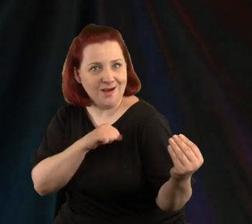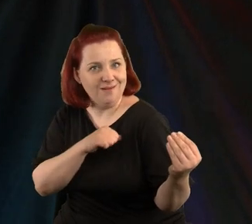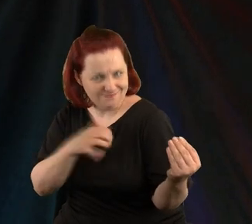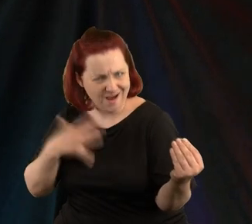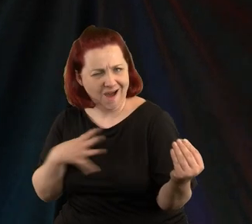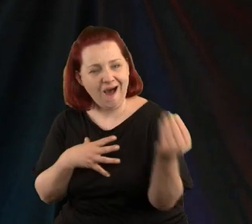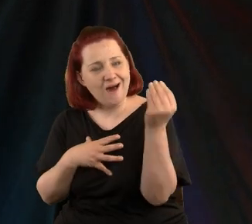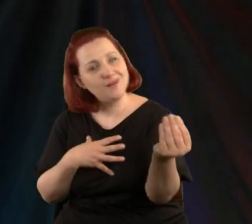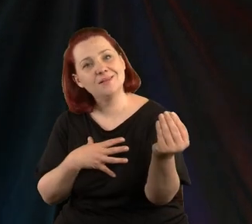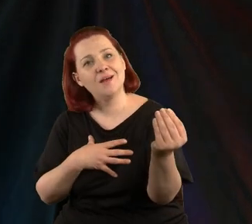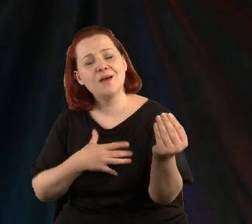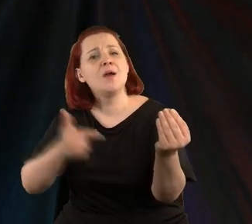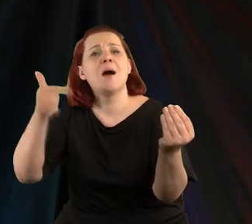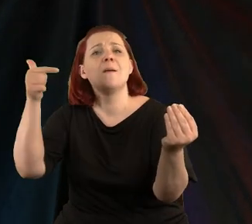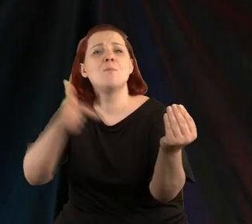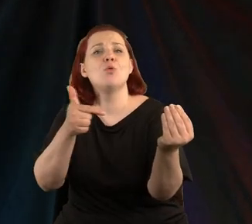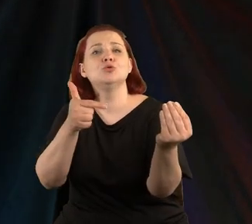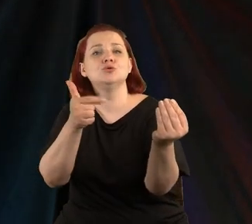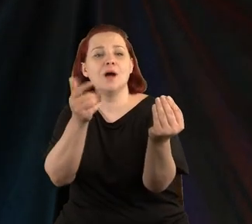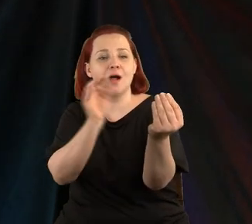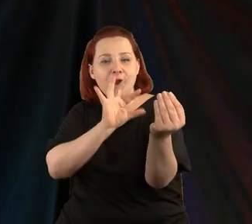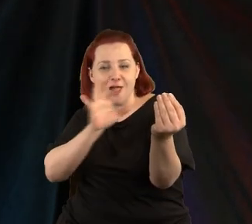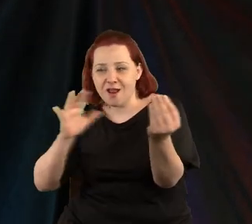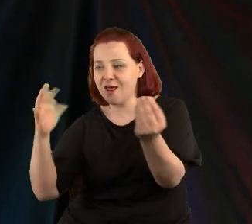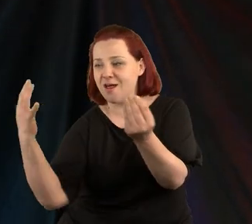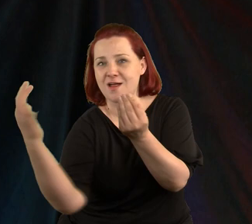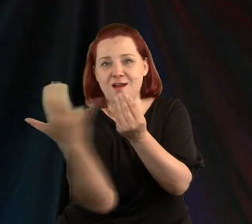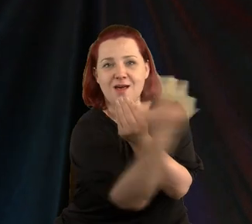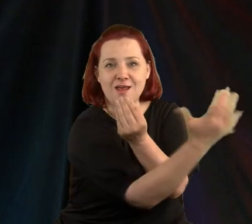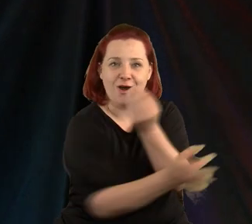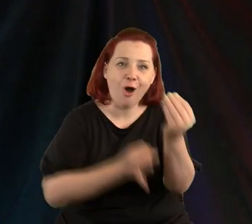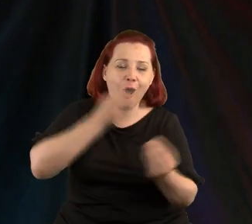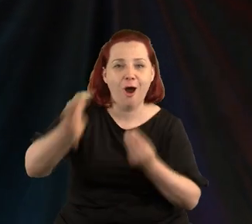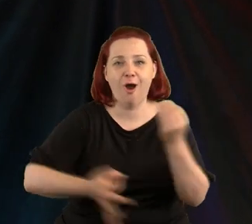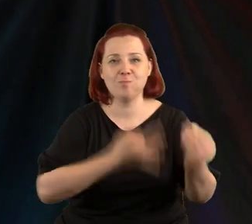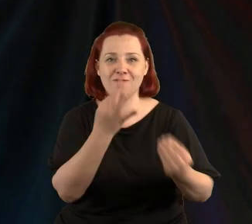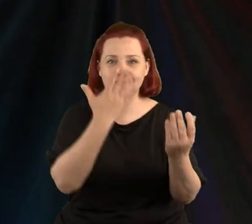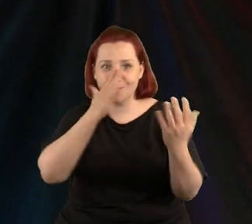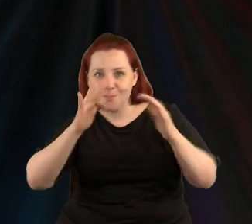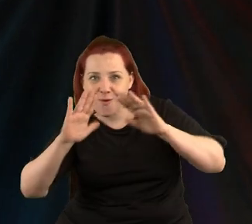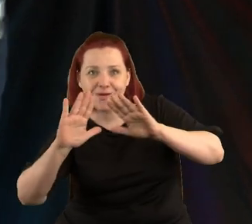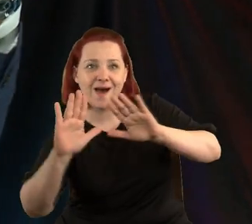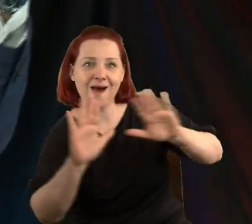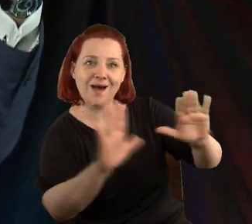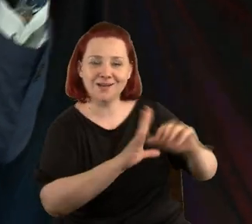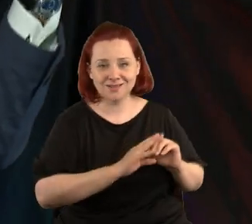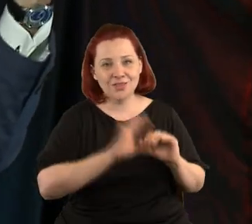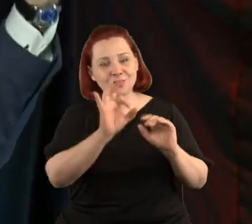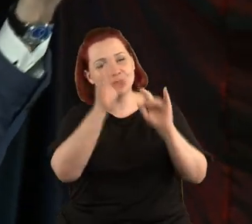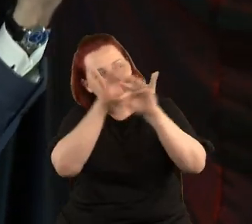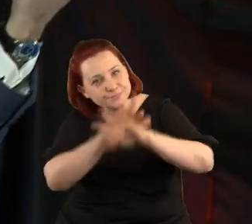to ja muszę zbudować przed wami narrację. Muszę poruszyć waszą